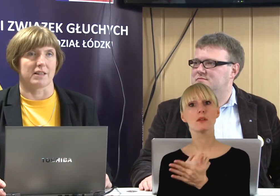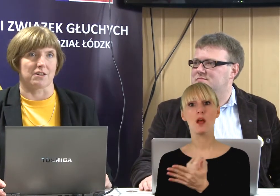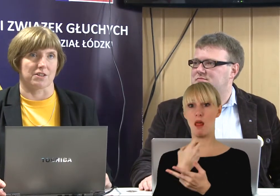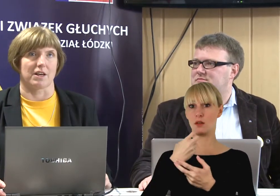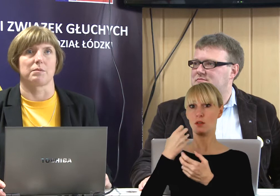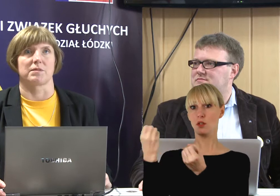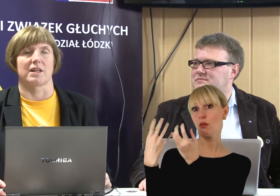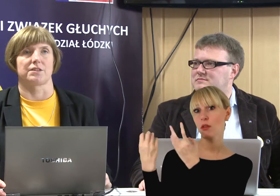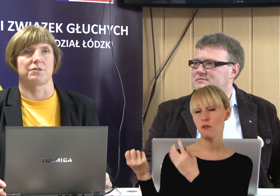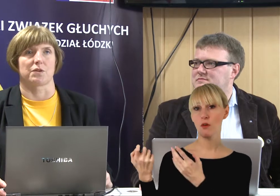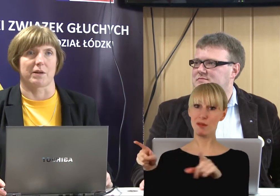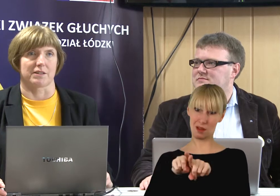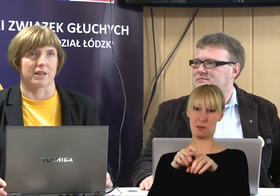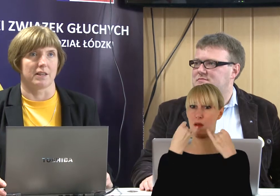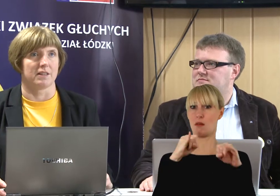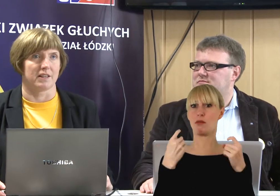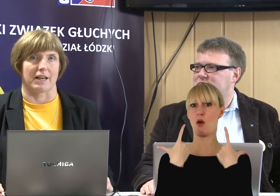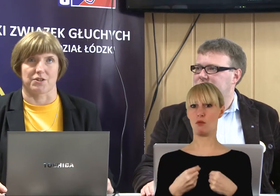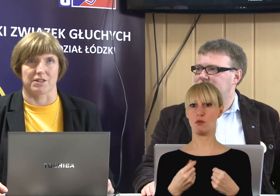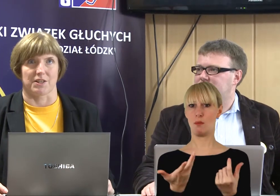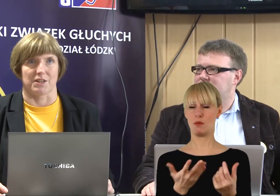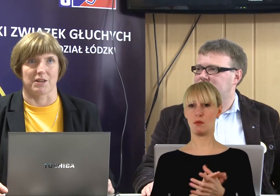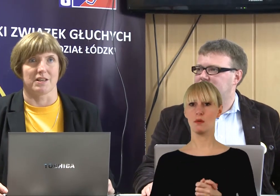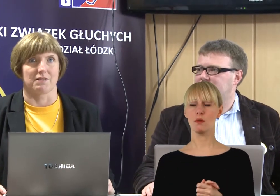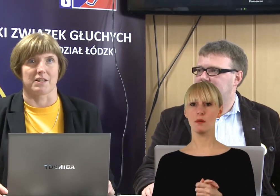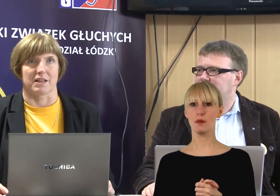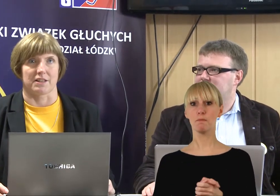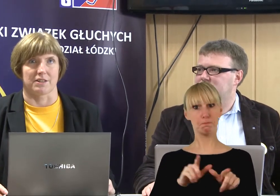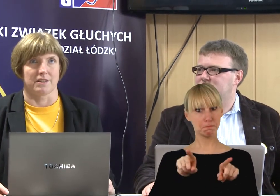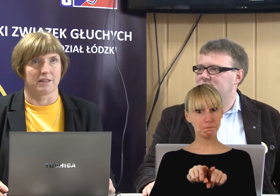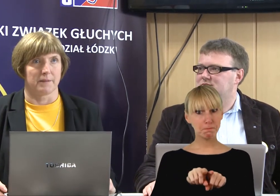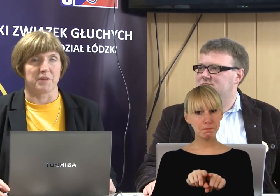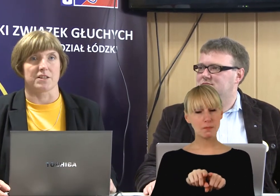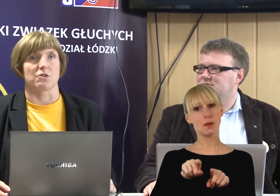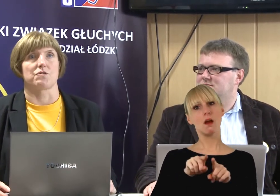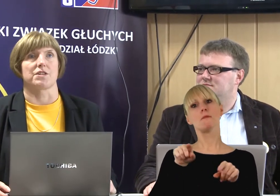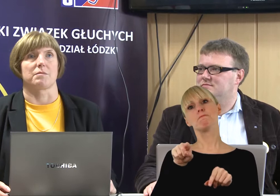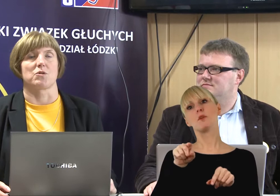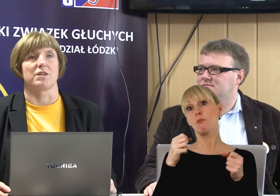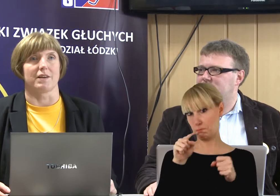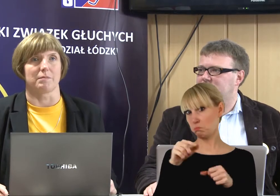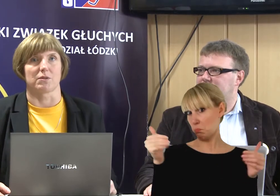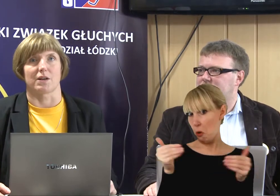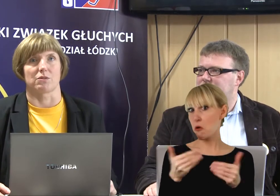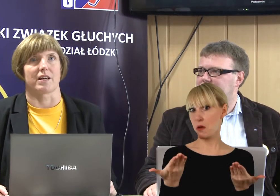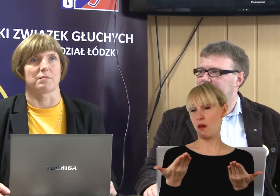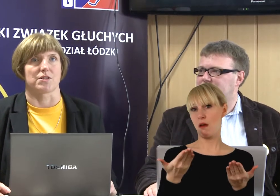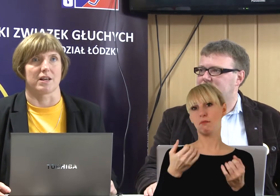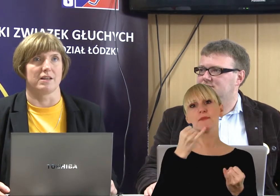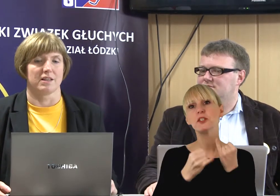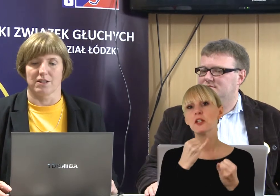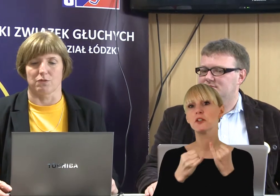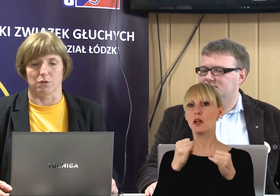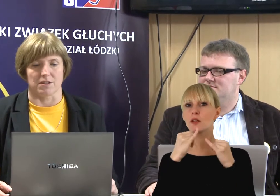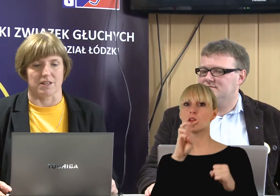i także chciałabym znaleźć informacje, jak wszyscy inni w internecie. Jest to oczywiście możliwe, pod warunkiem,